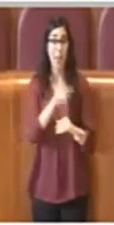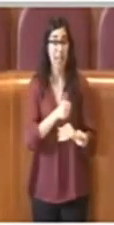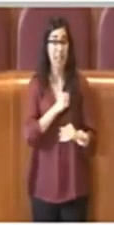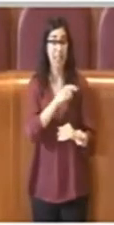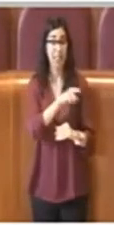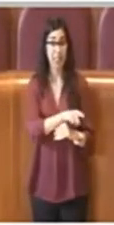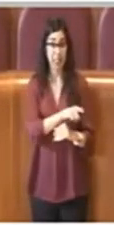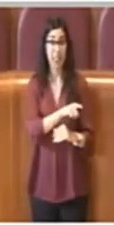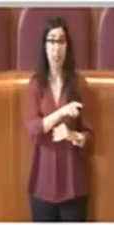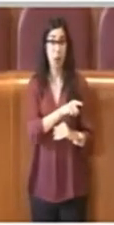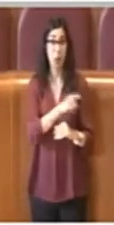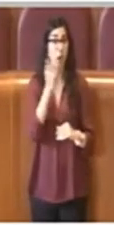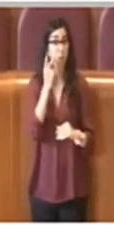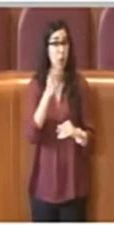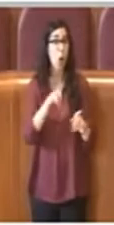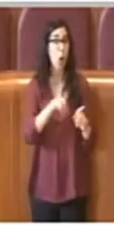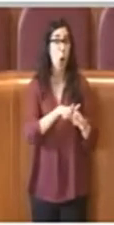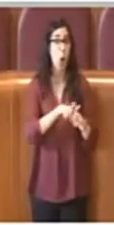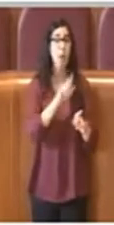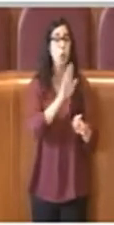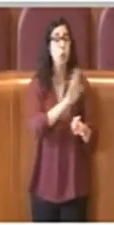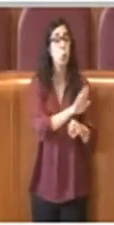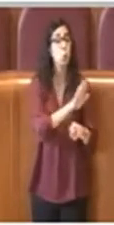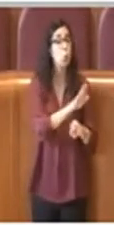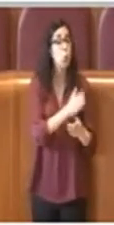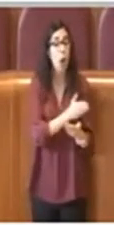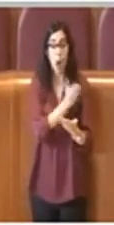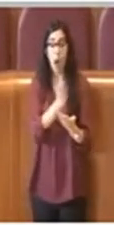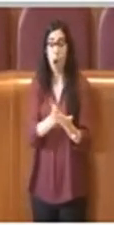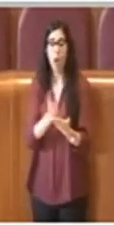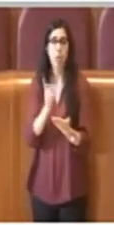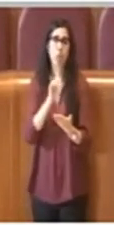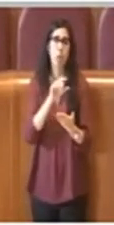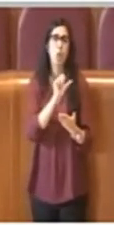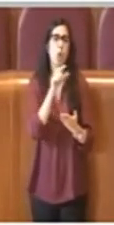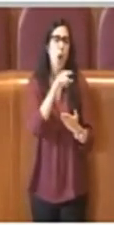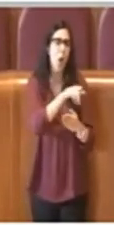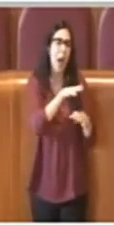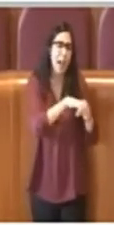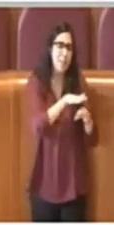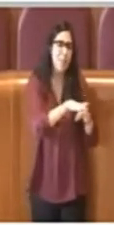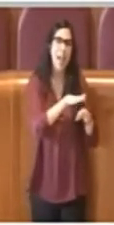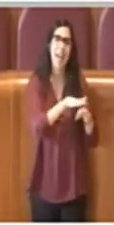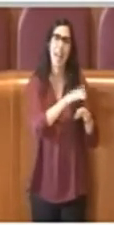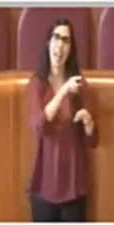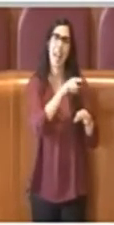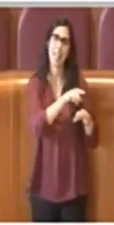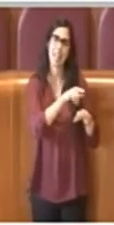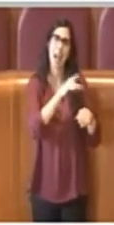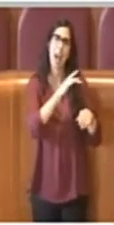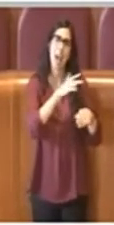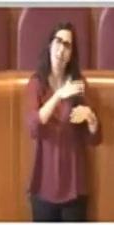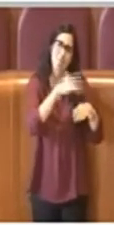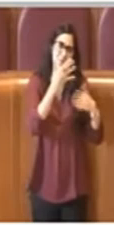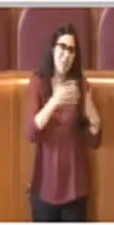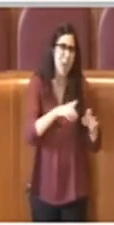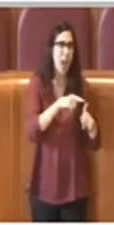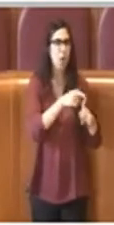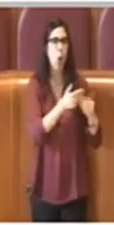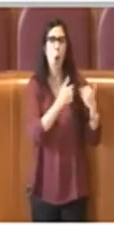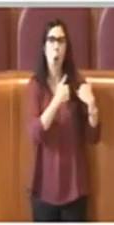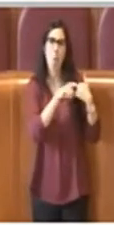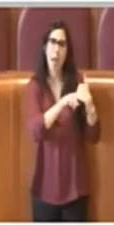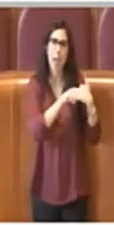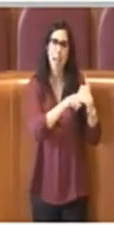portatore di singole istanze, ma come portatore di competenza ed esperienza, nel caso lo ritenga opportuno. Mentre si sono